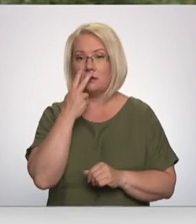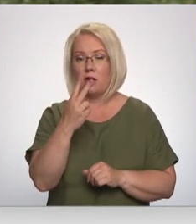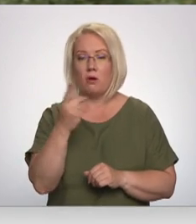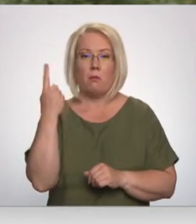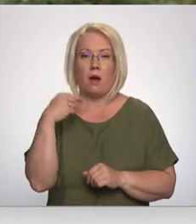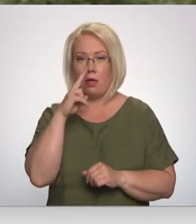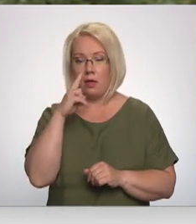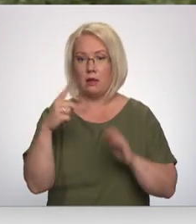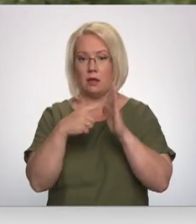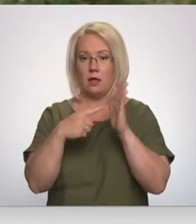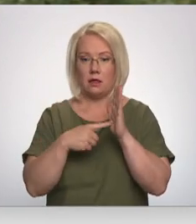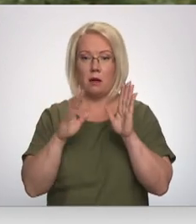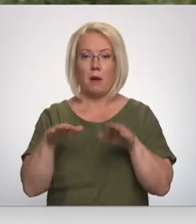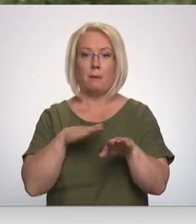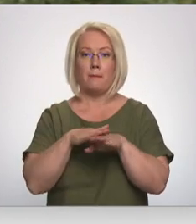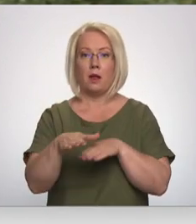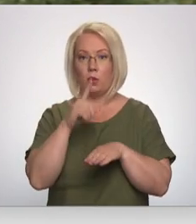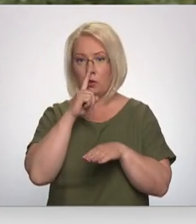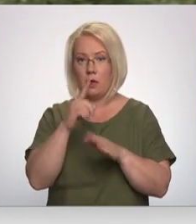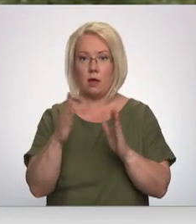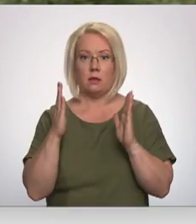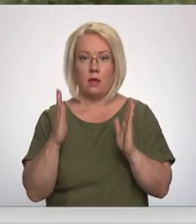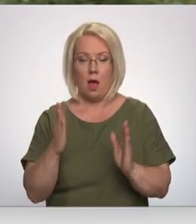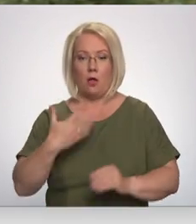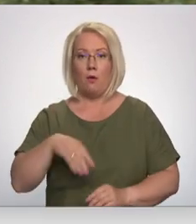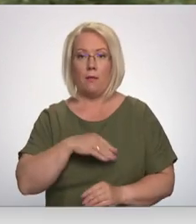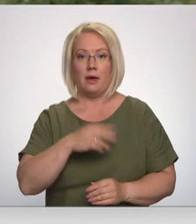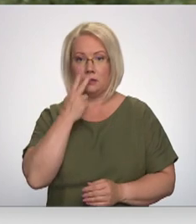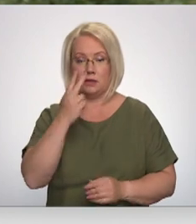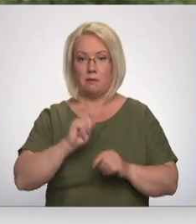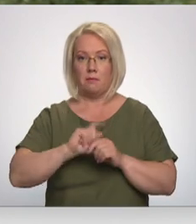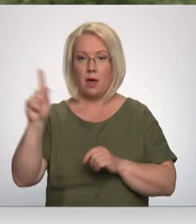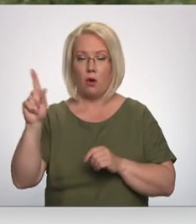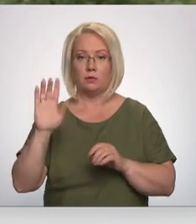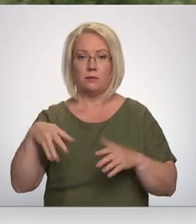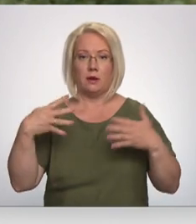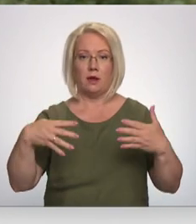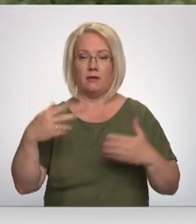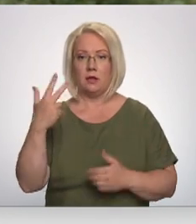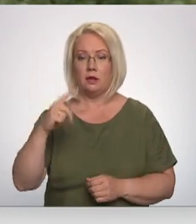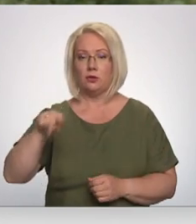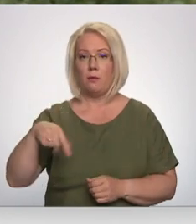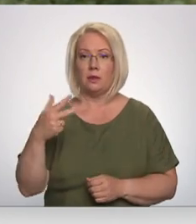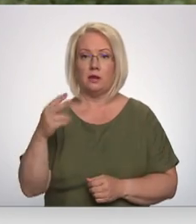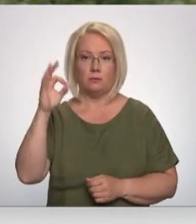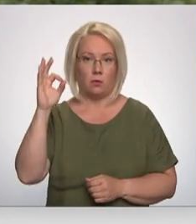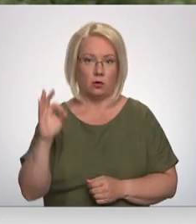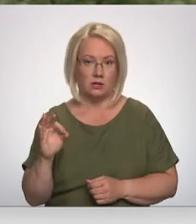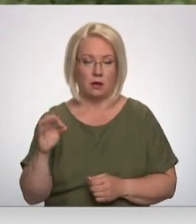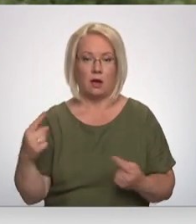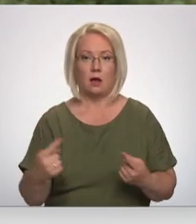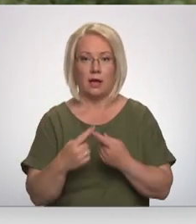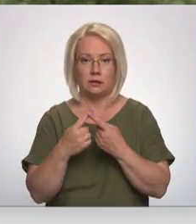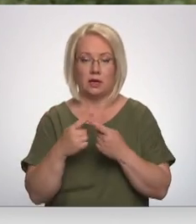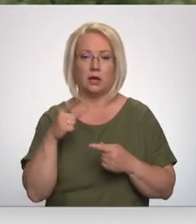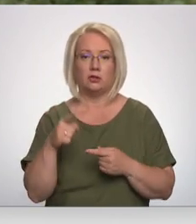datiem, kas ir tātad par pilnu nedēļu, mēs redzam, ka pieaugums ir par 93,3%. Atiecīgi